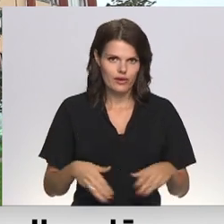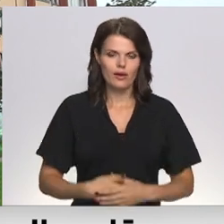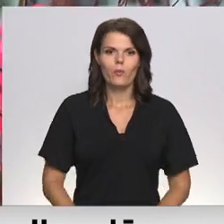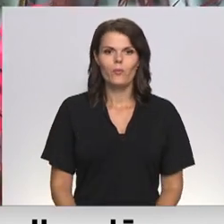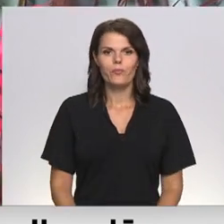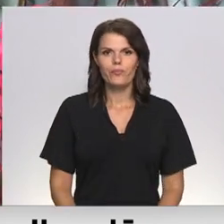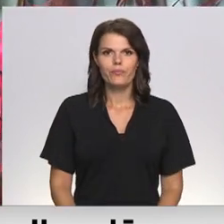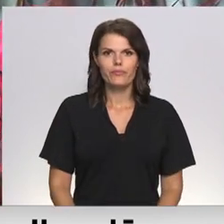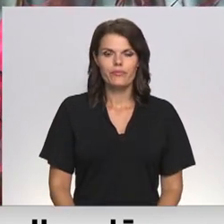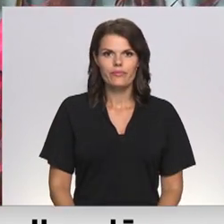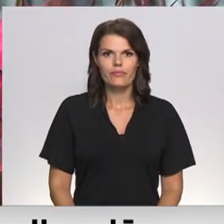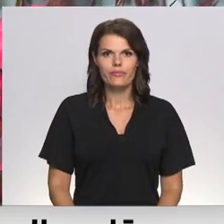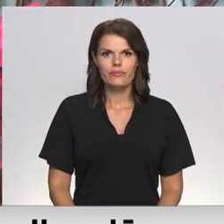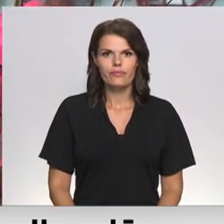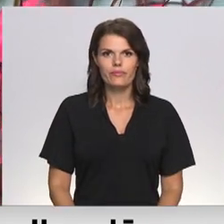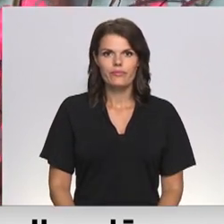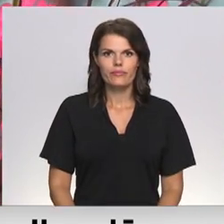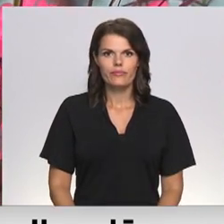Andersons, Zemgals reģionālā televīzija.